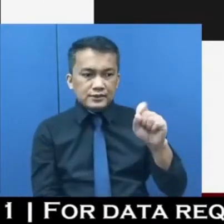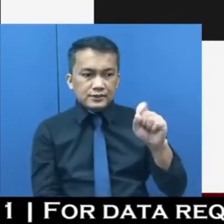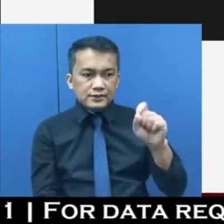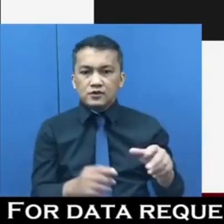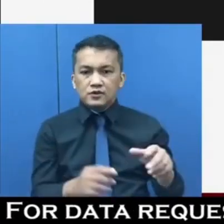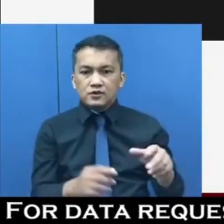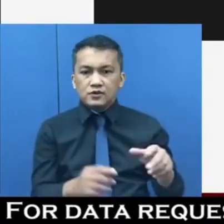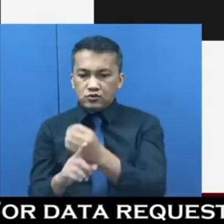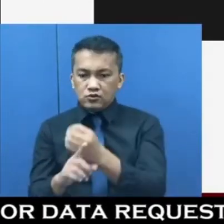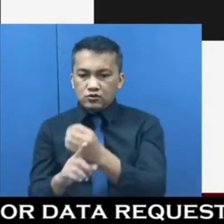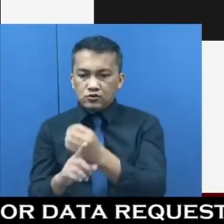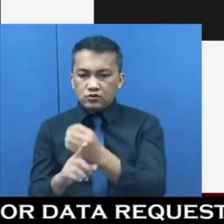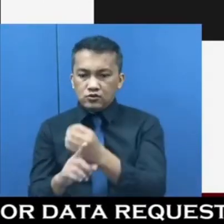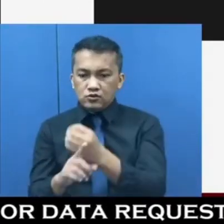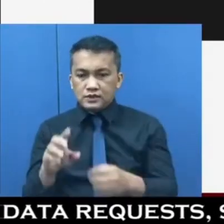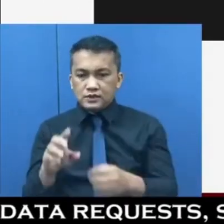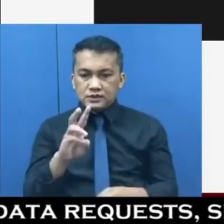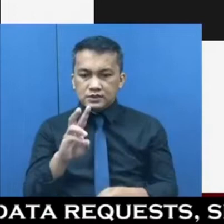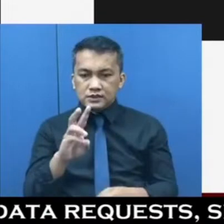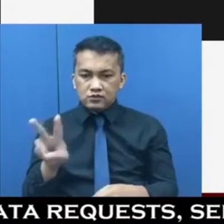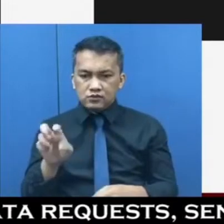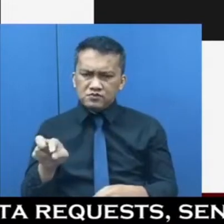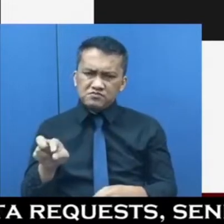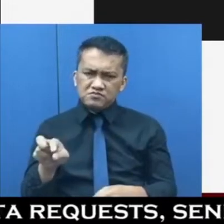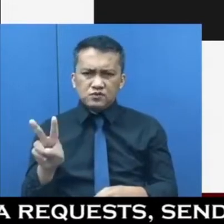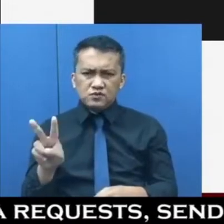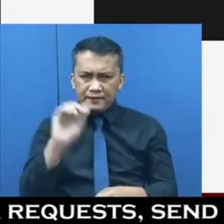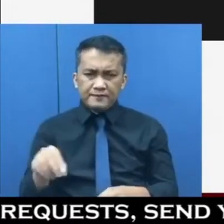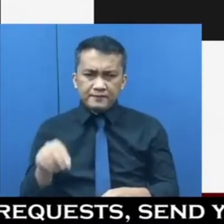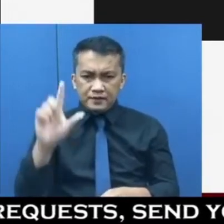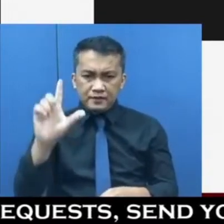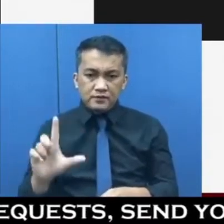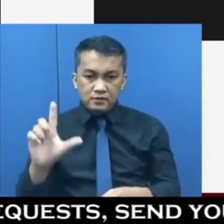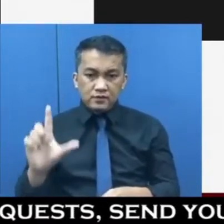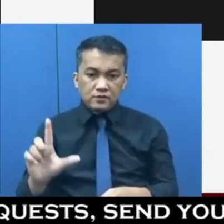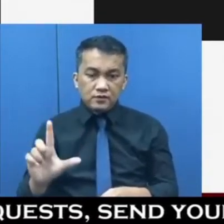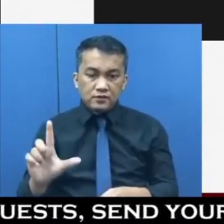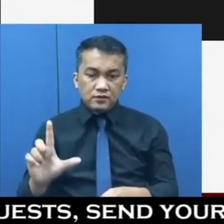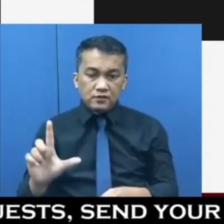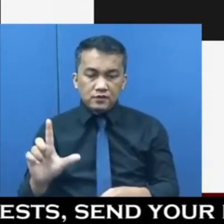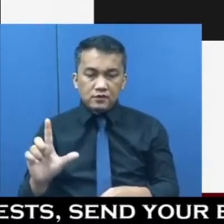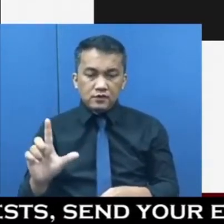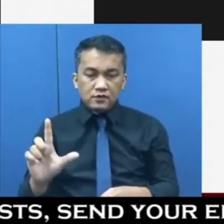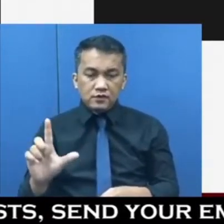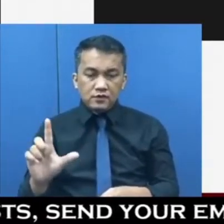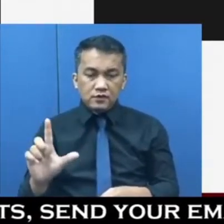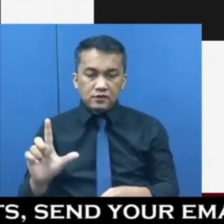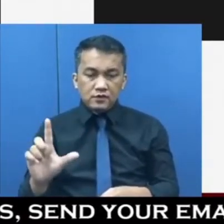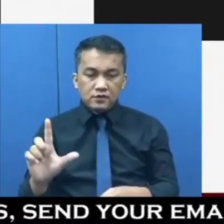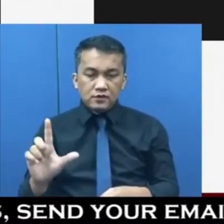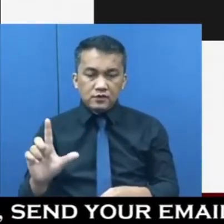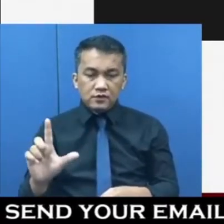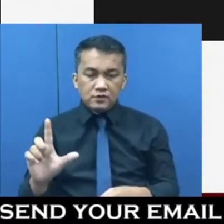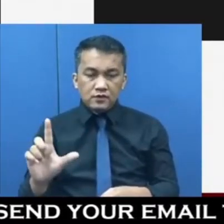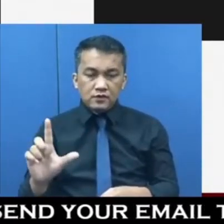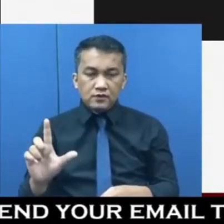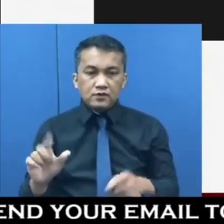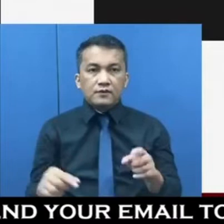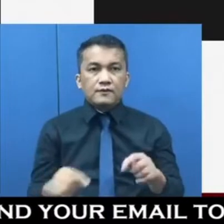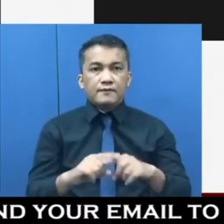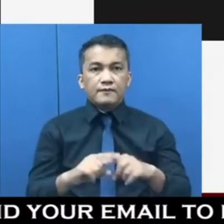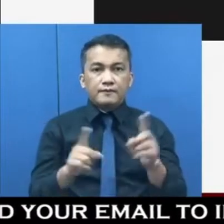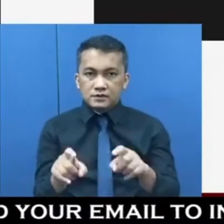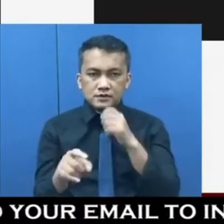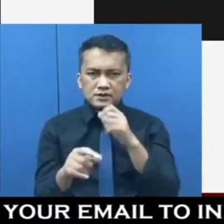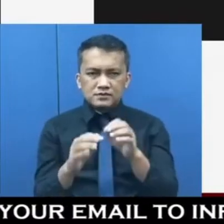.6%. So, medyo mababa ng konti. Pero nung ito ay tinest namin, hindi naman sa